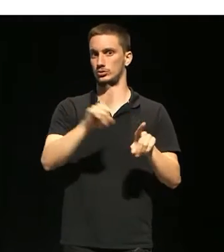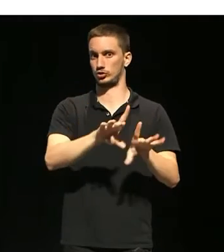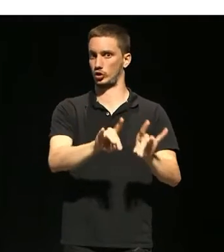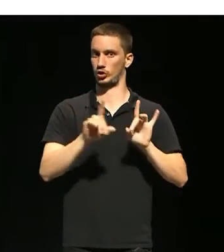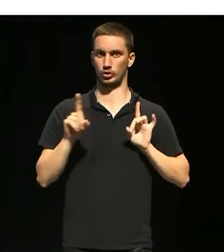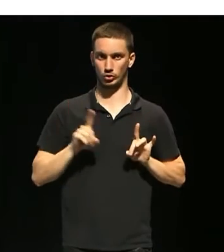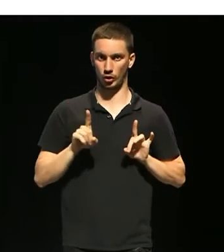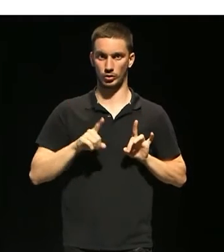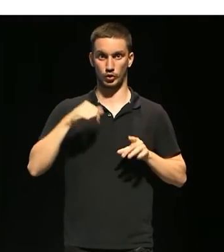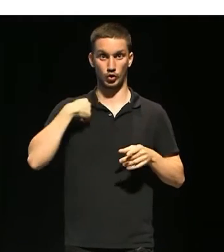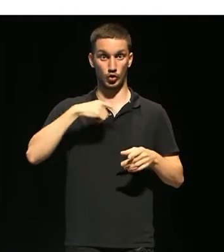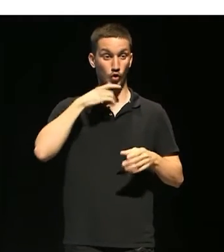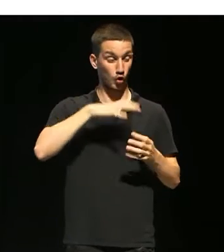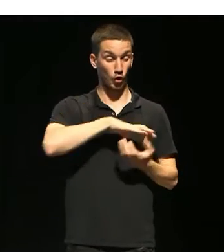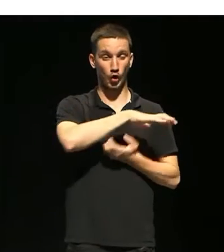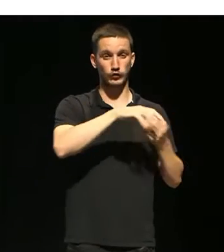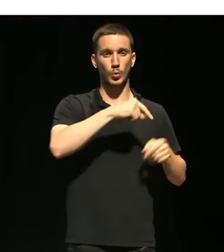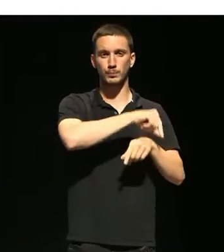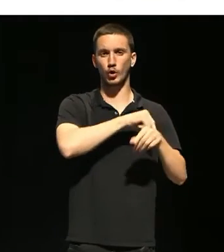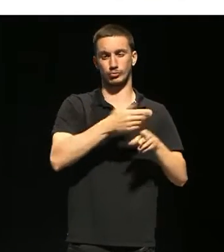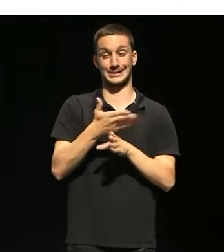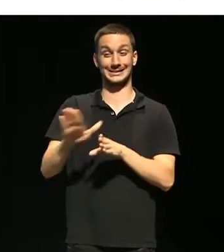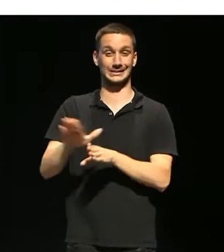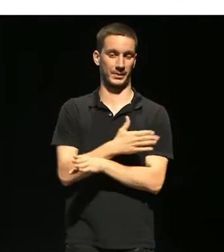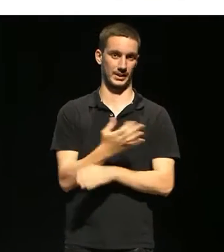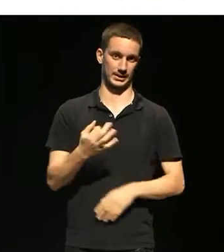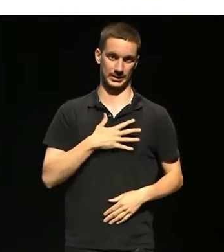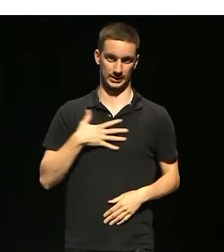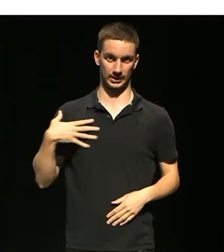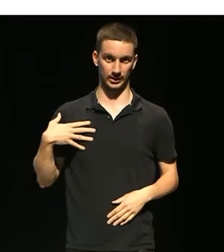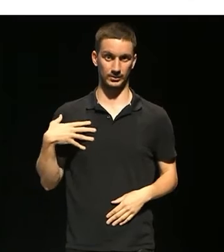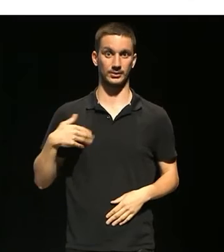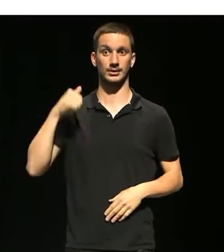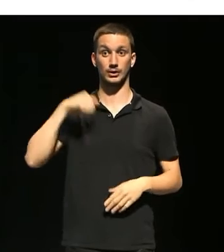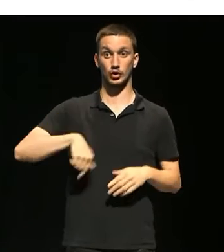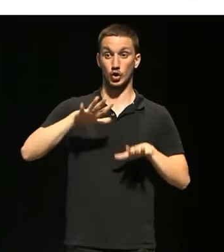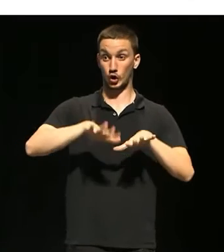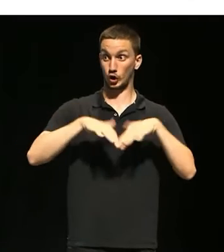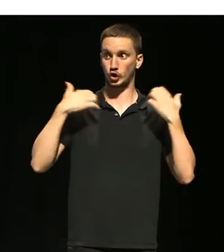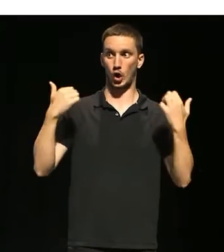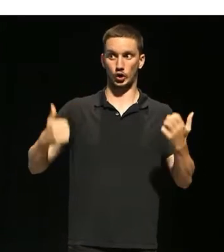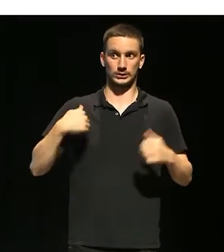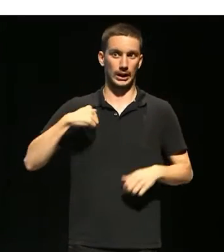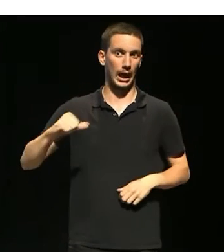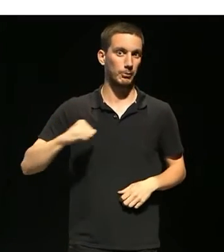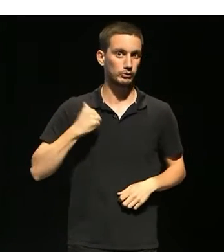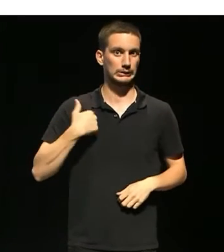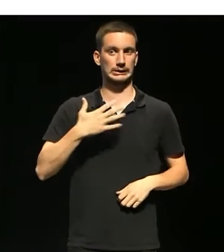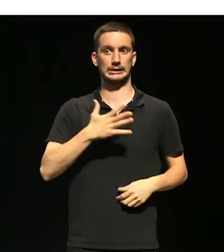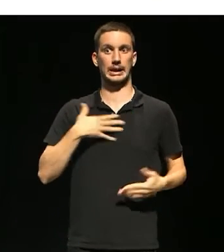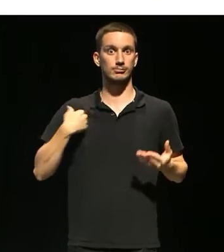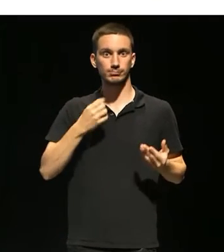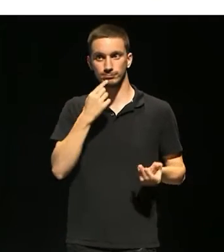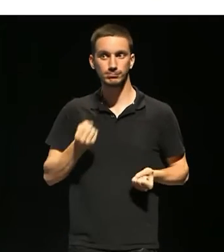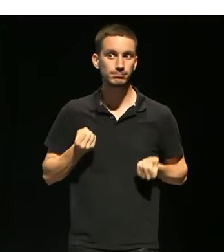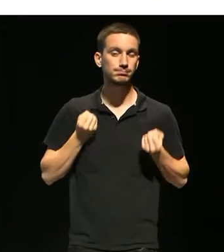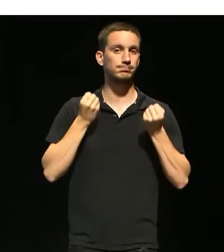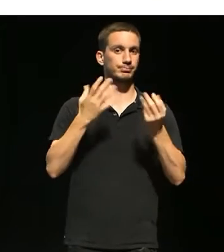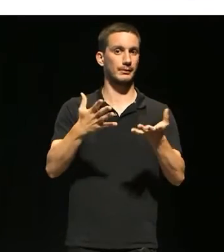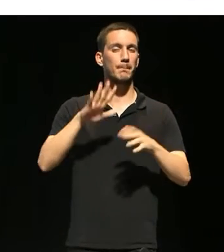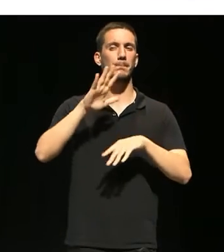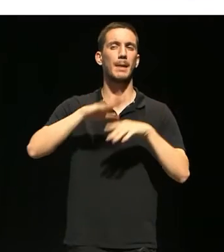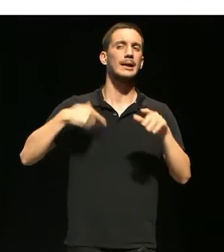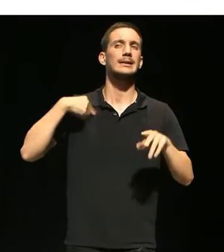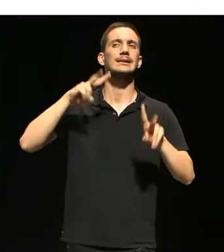fora del conflicte polític. Aprofitant aquest moment que tenim el Congrés tan privilegiat, també voldríem aprofitar per